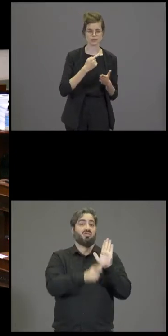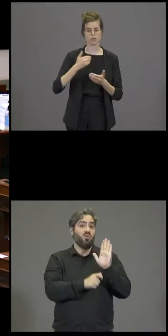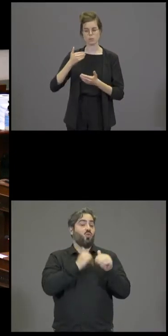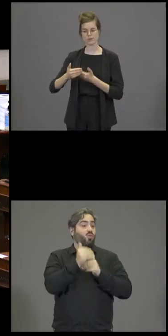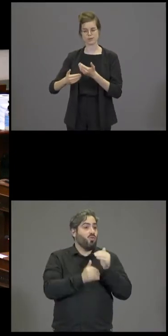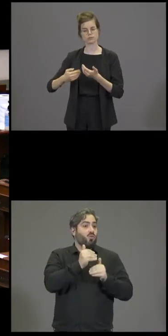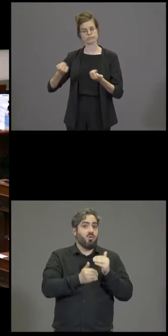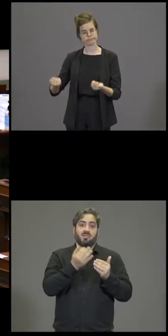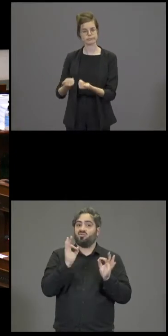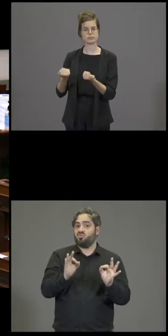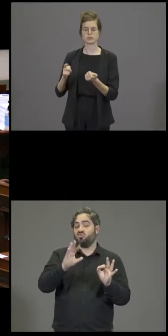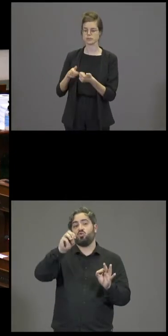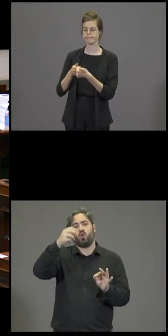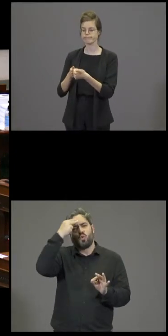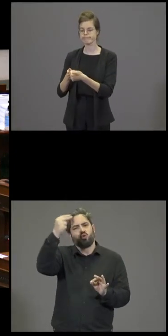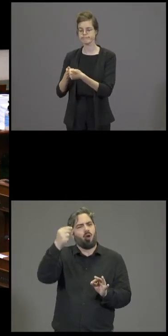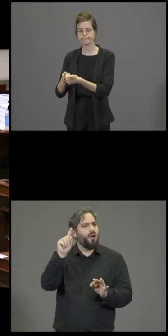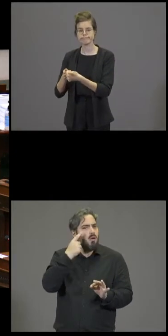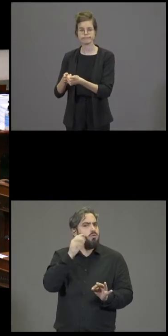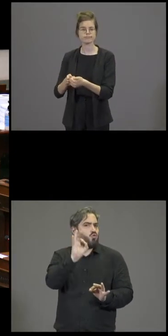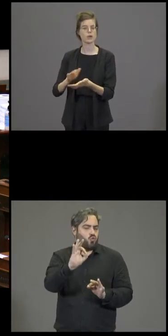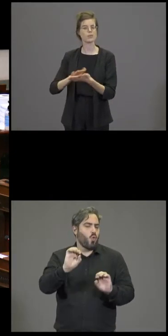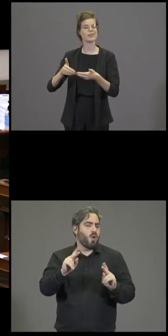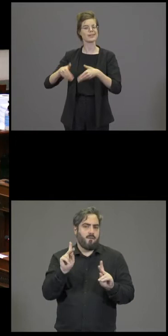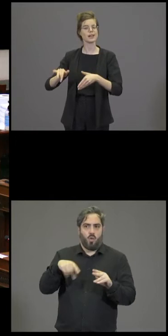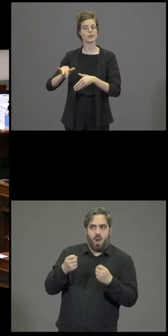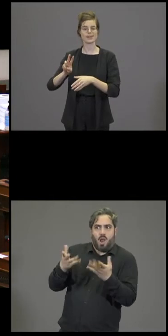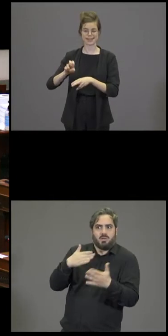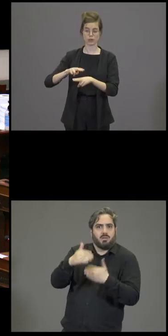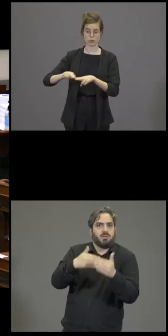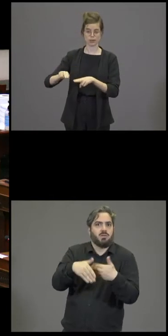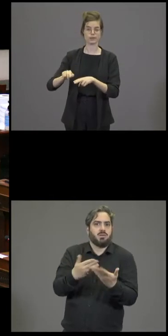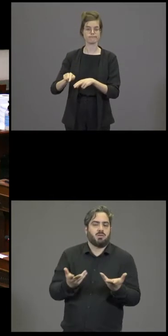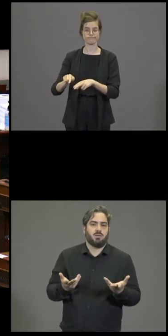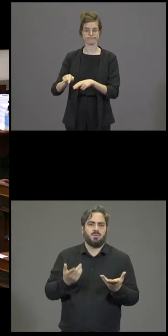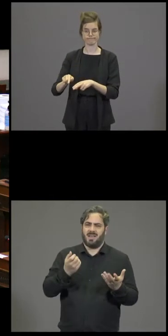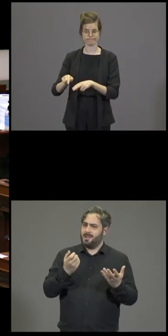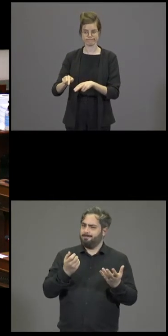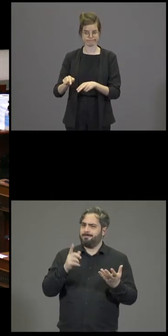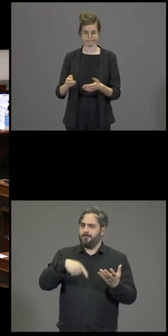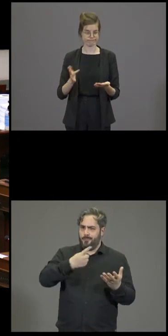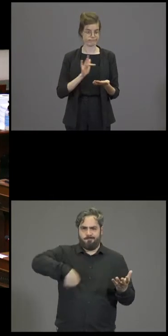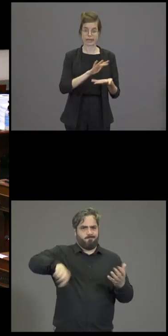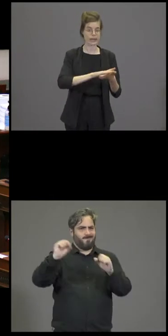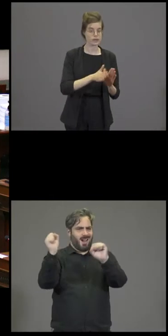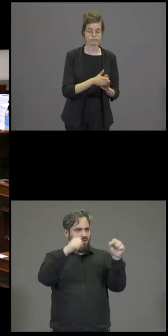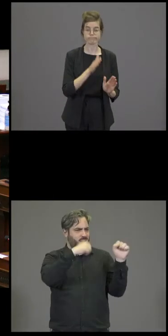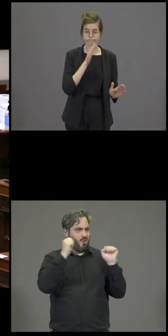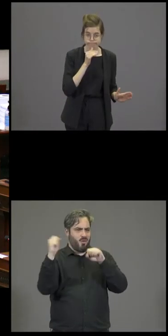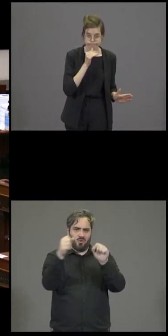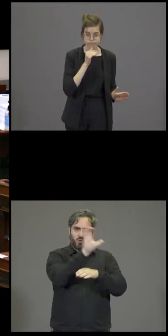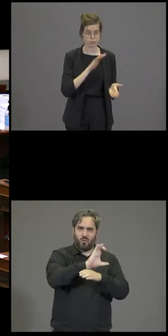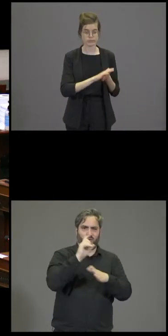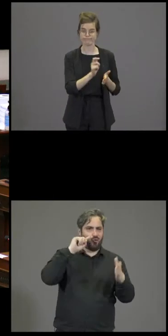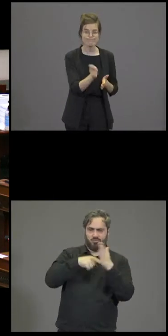du 30 juin. Si nous ne savons pas trouver l'unanimité pour sanctionner ces violations graves des droits fondamentaux au sein des